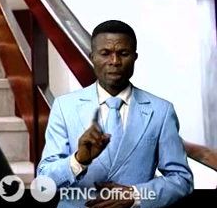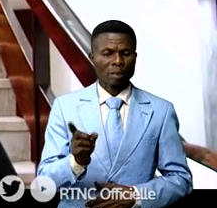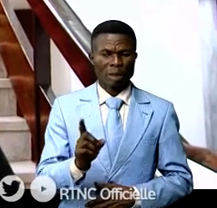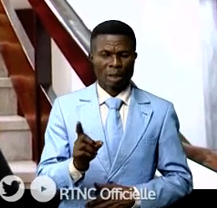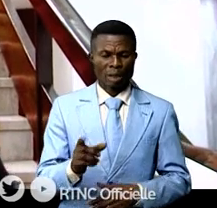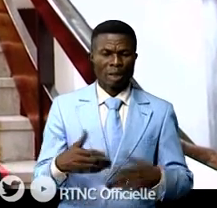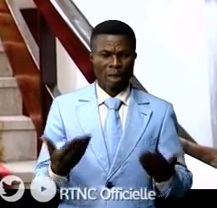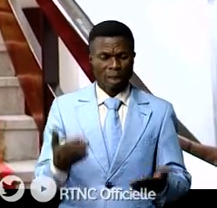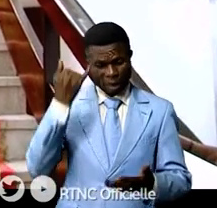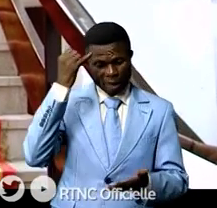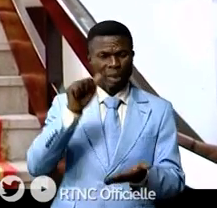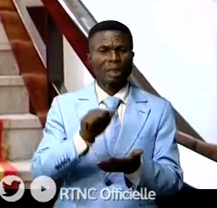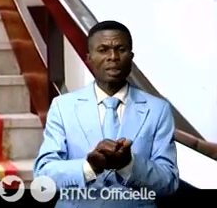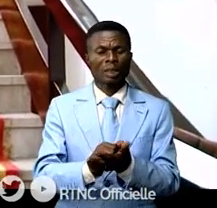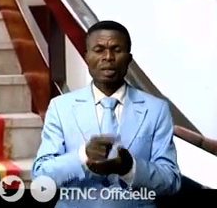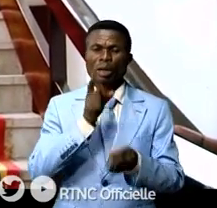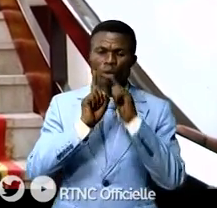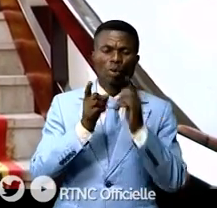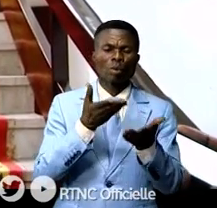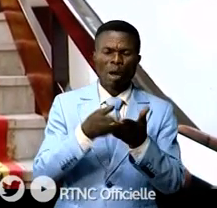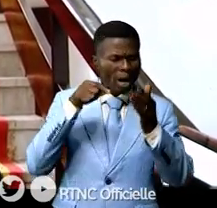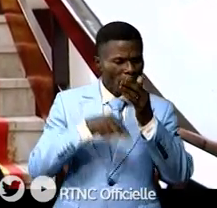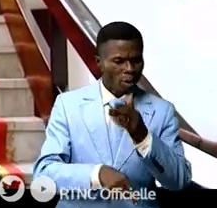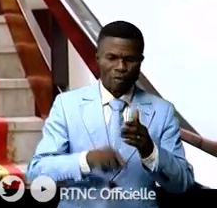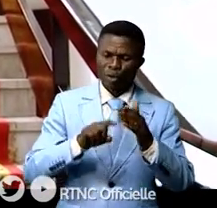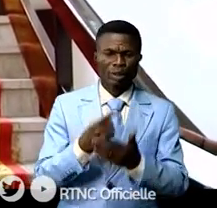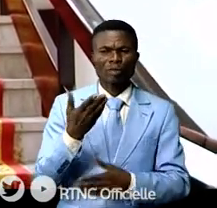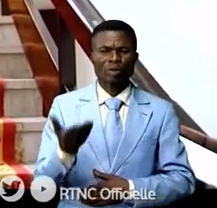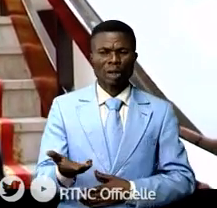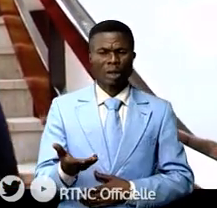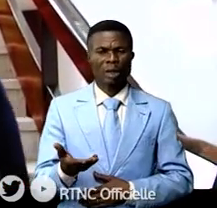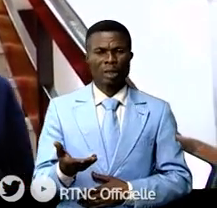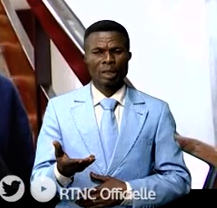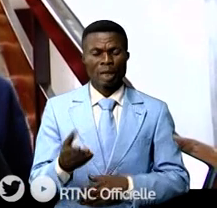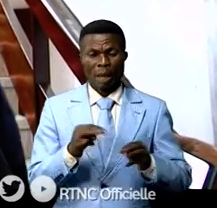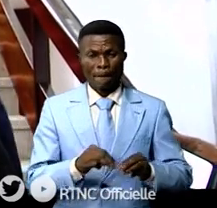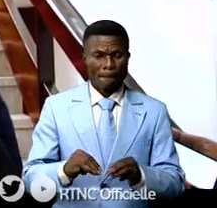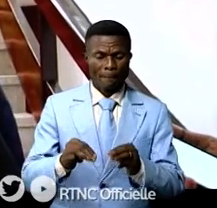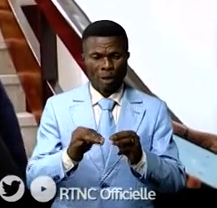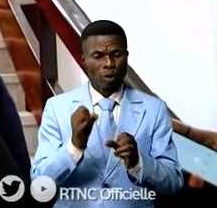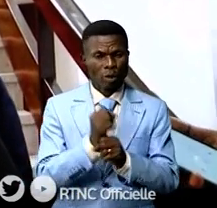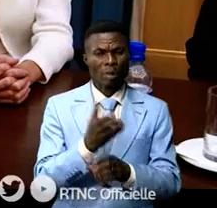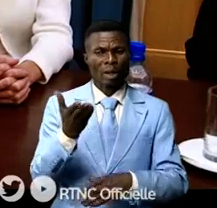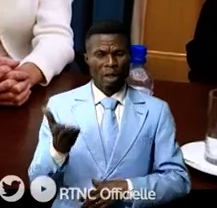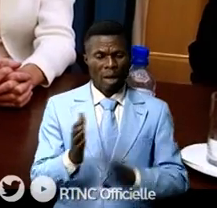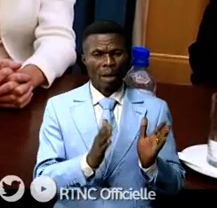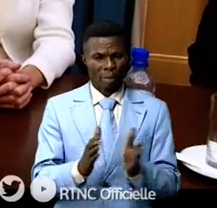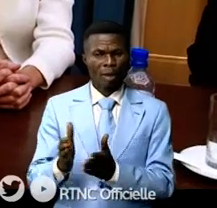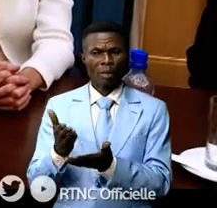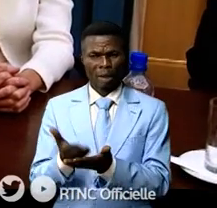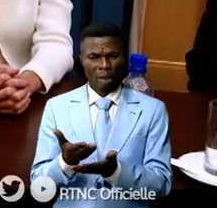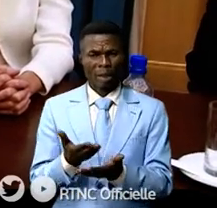donc dans ce sens-là, les échanges ont été très francs et directs et les mécanismes ont été en même temps